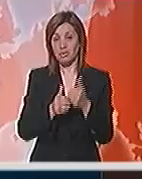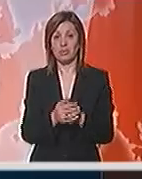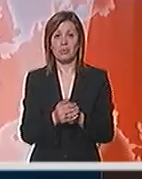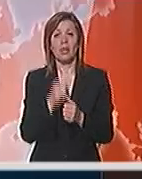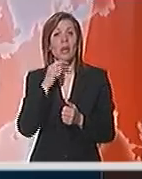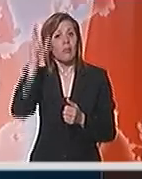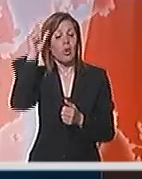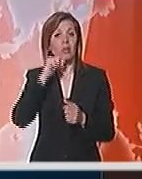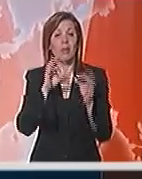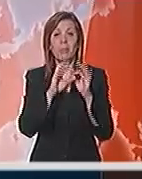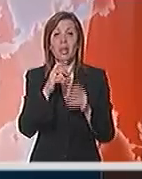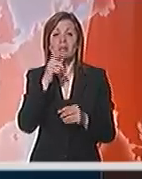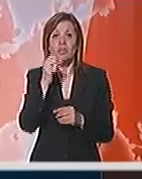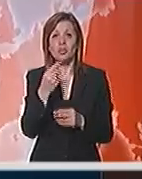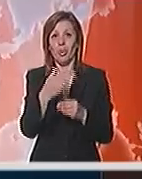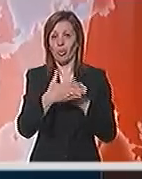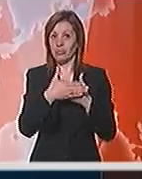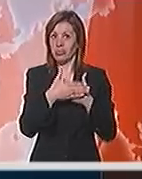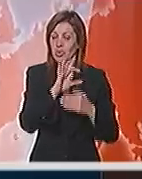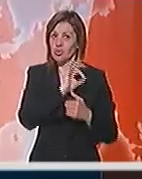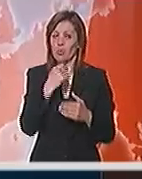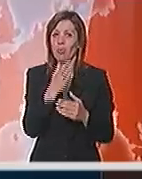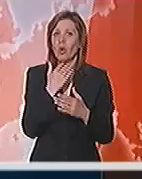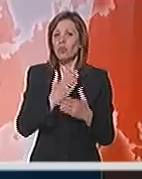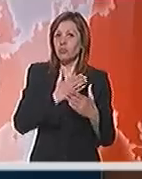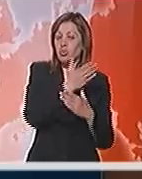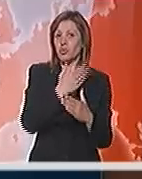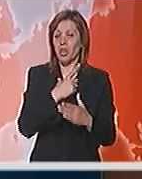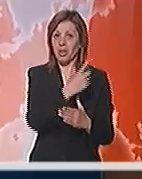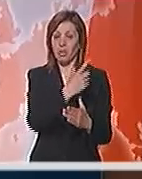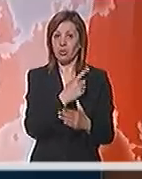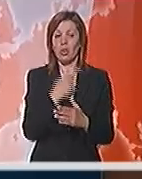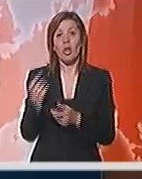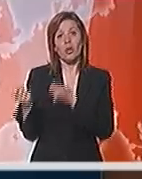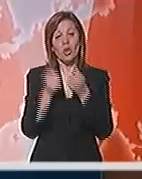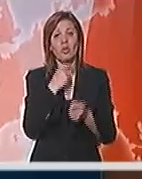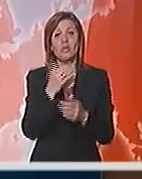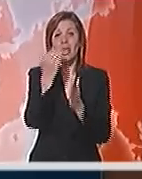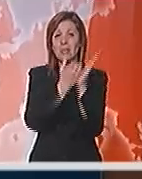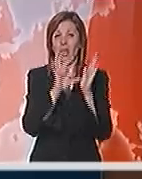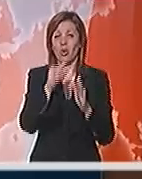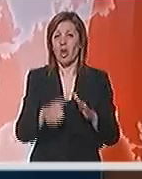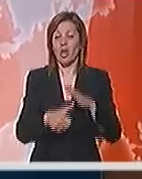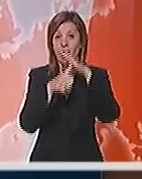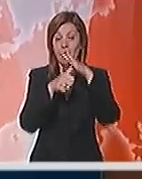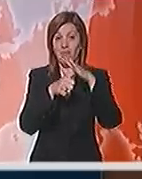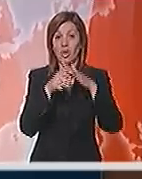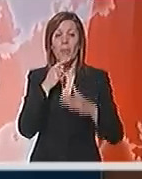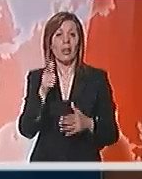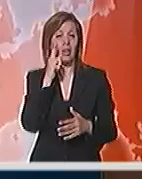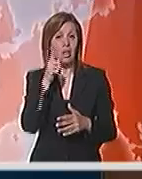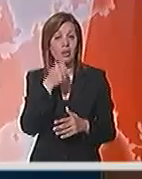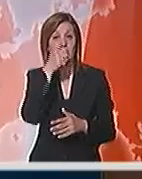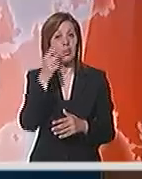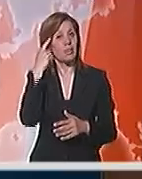Beograd i Beč su dovoljno bliski da bi bili upućeni jedan od drugog. Donošenje zakona o glavnom gradu koje je, kao što